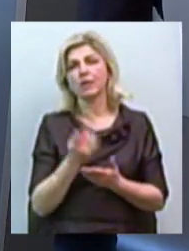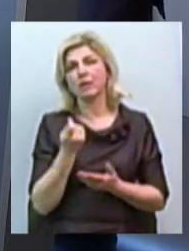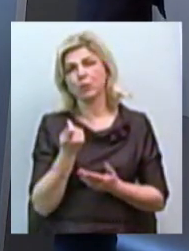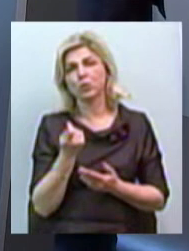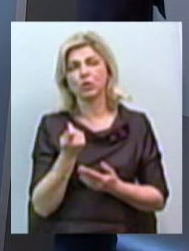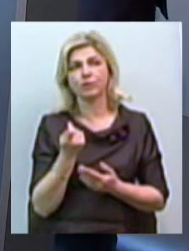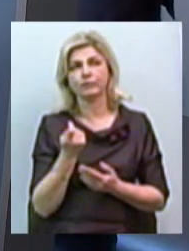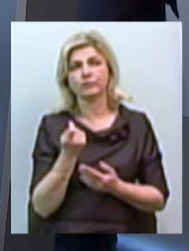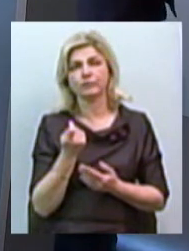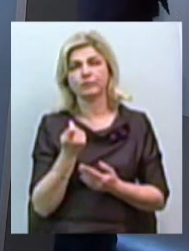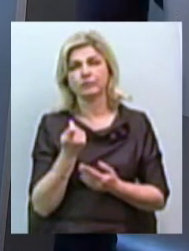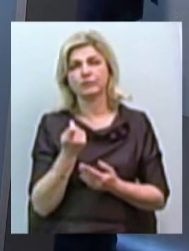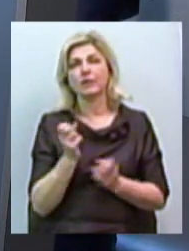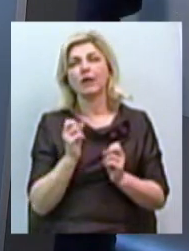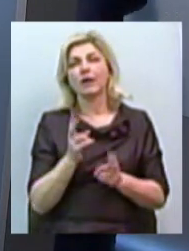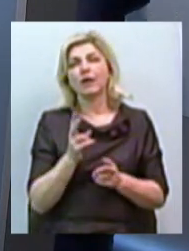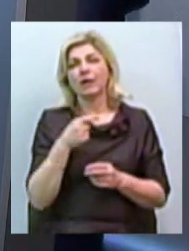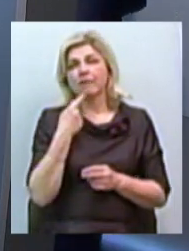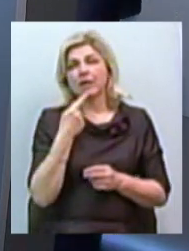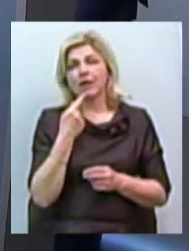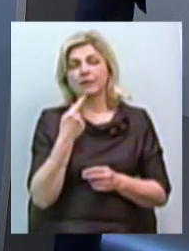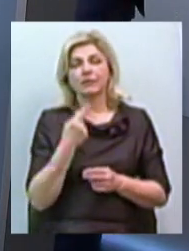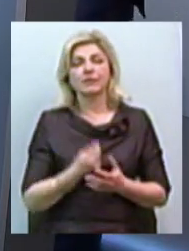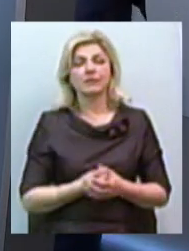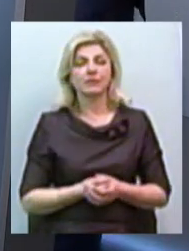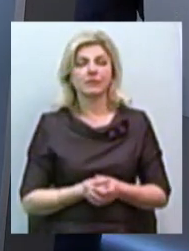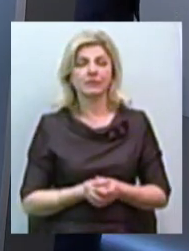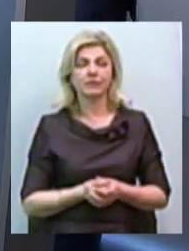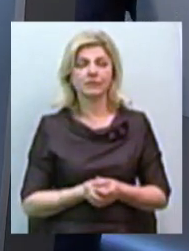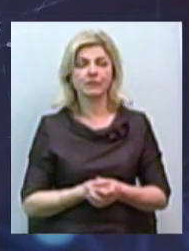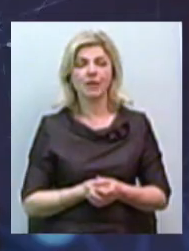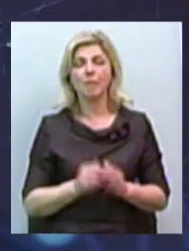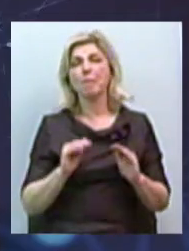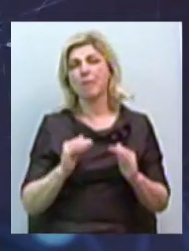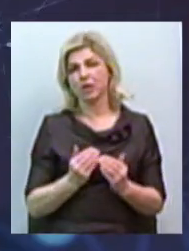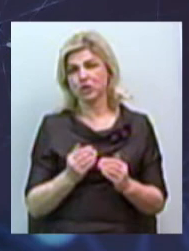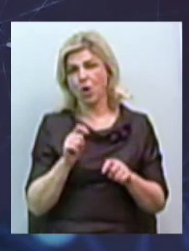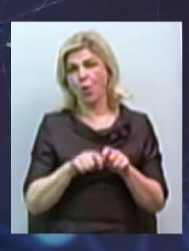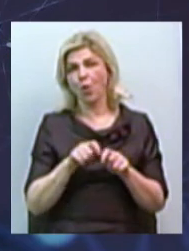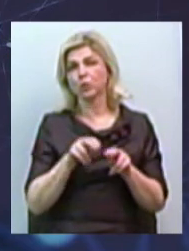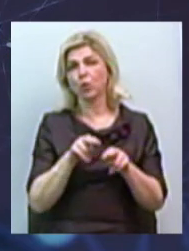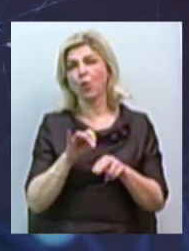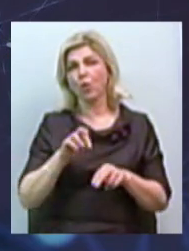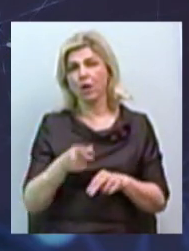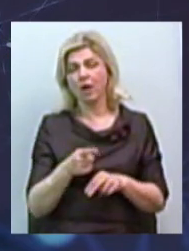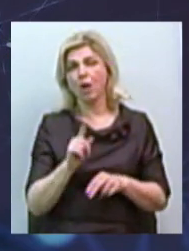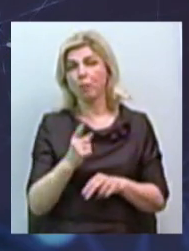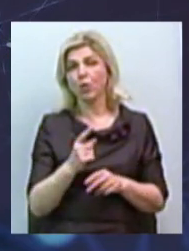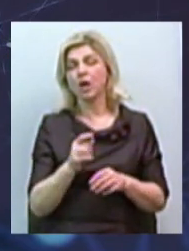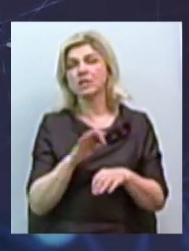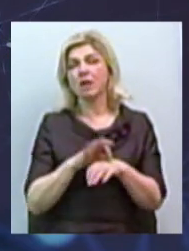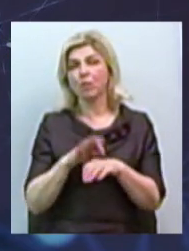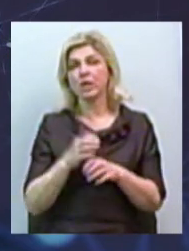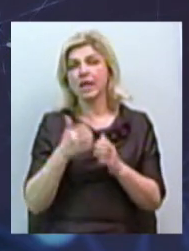як кажуть, під меншим контролем. Тому що заболеваємість серед мужського